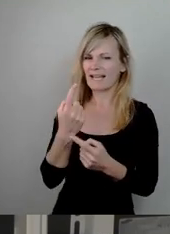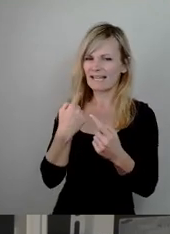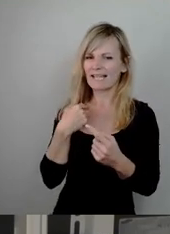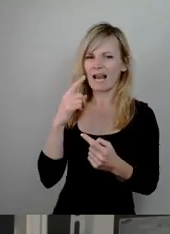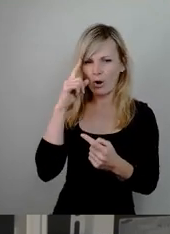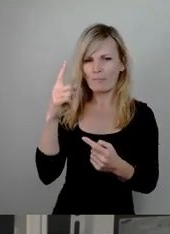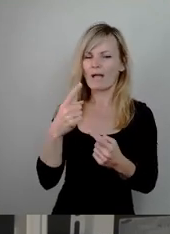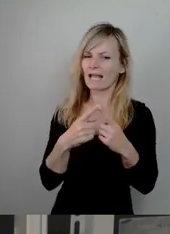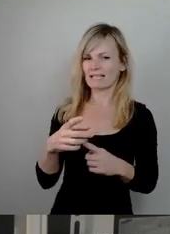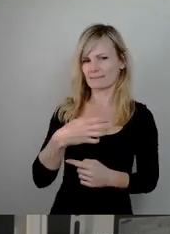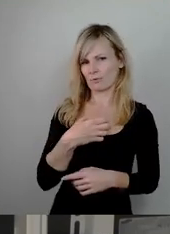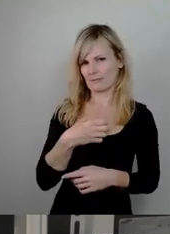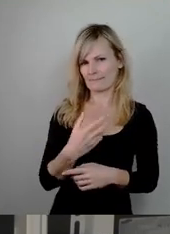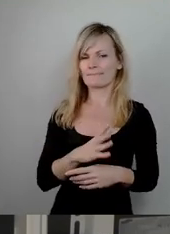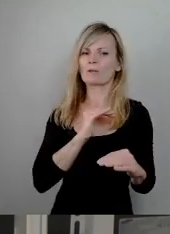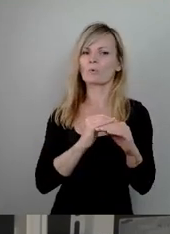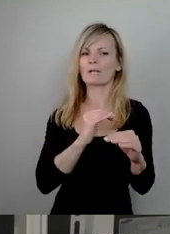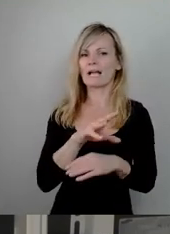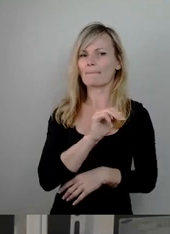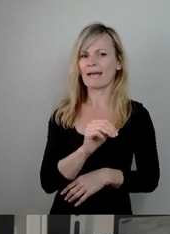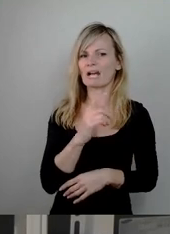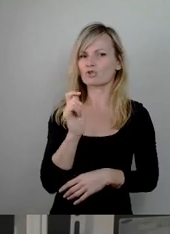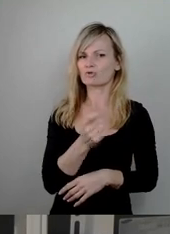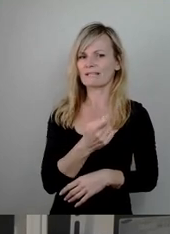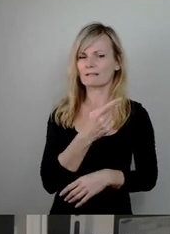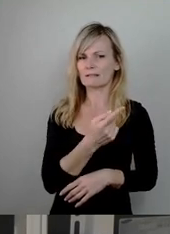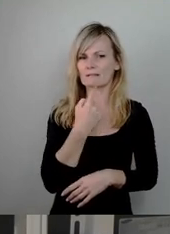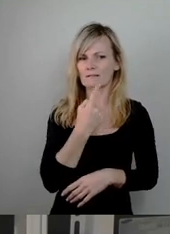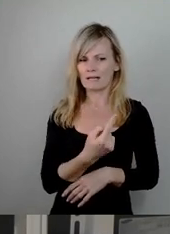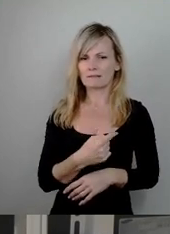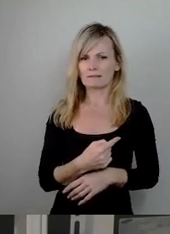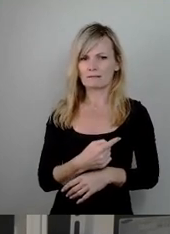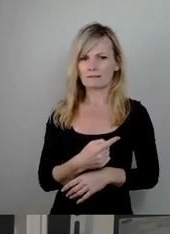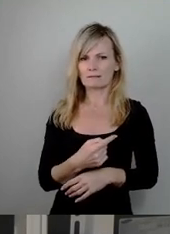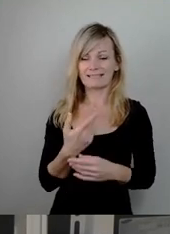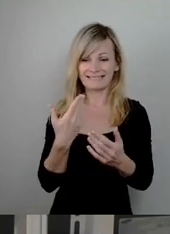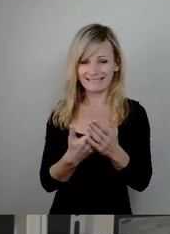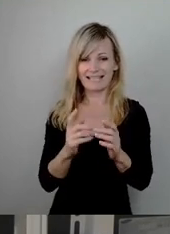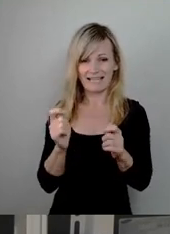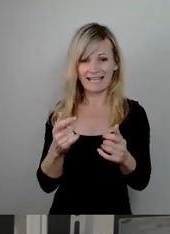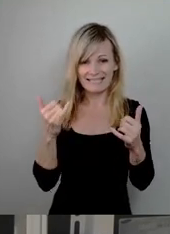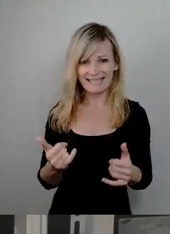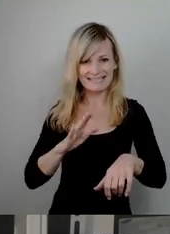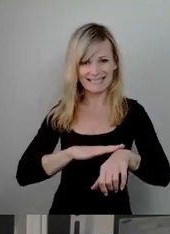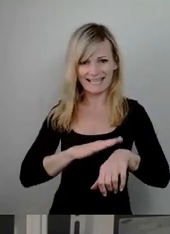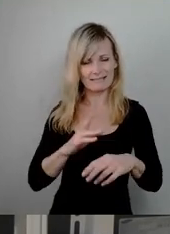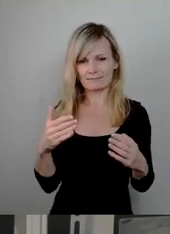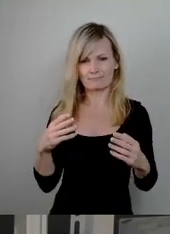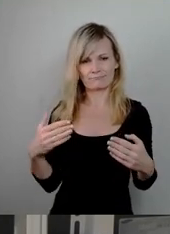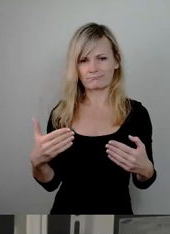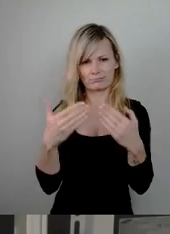Der Kollege Mario Schmidt hat es schon gesagt, das sind Anträge, die zu einer Unzeit kommen. Wir haben massive